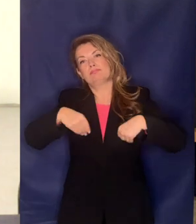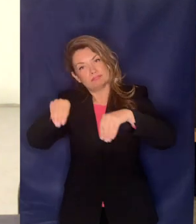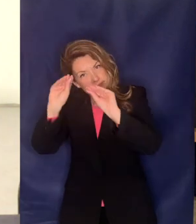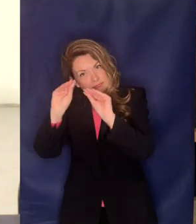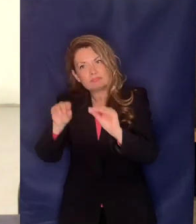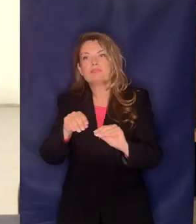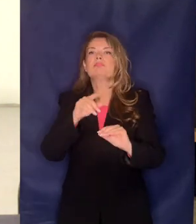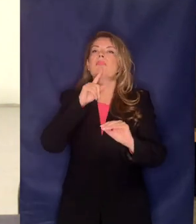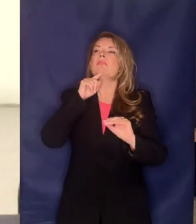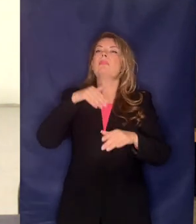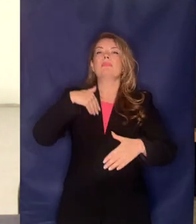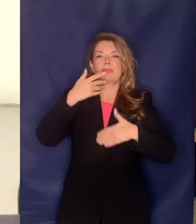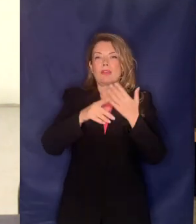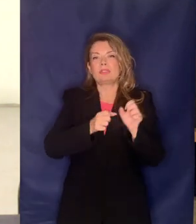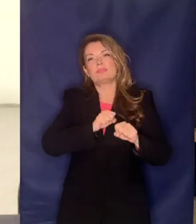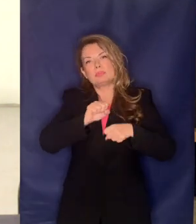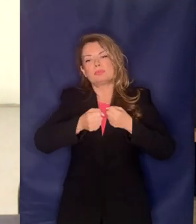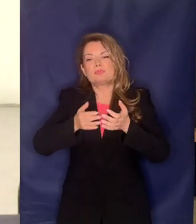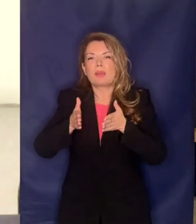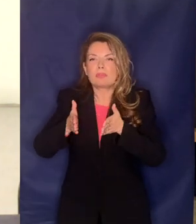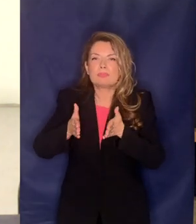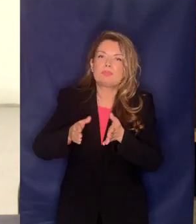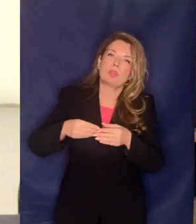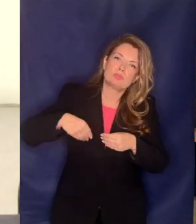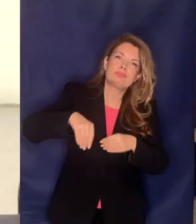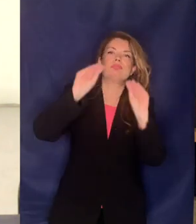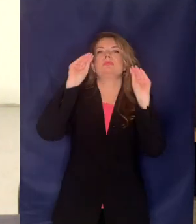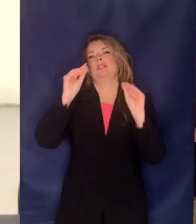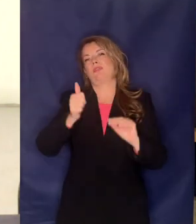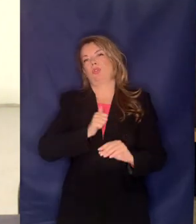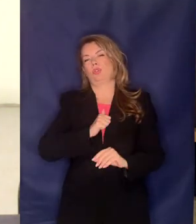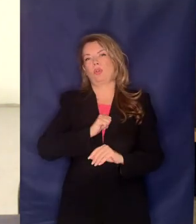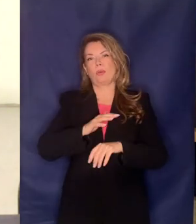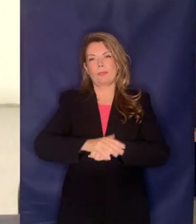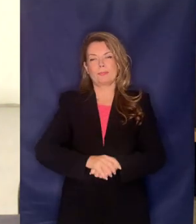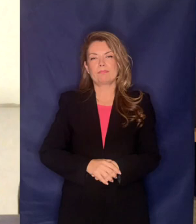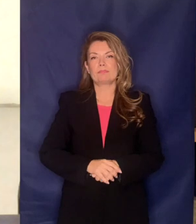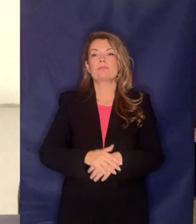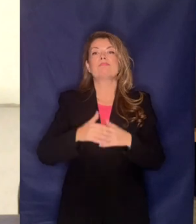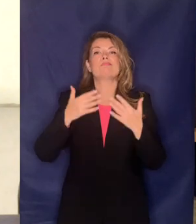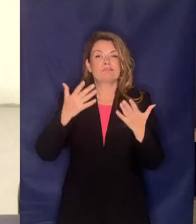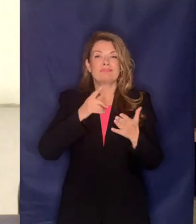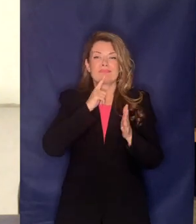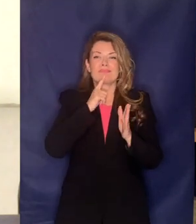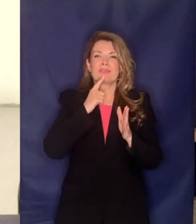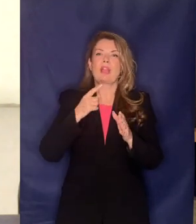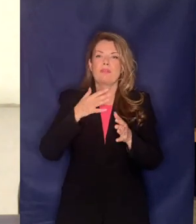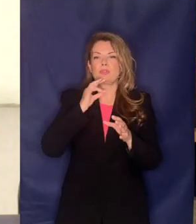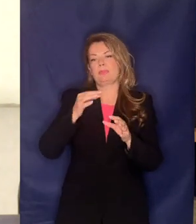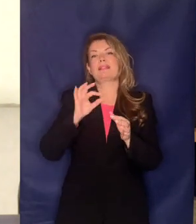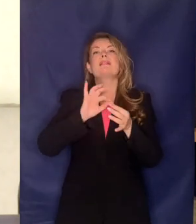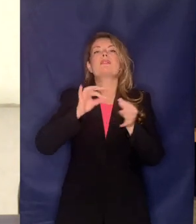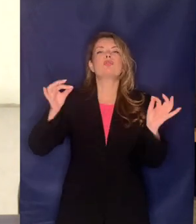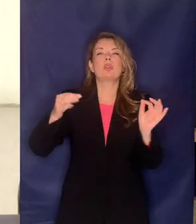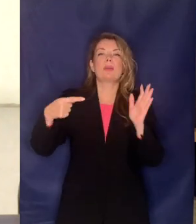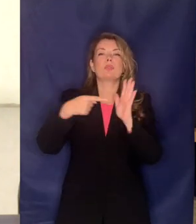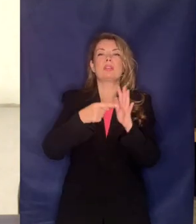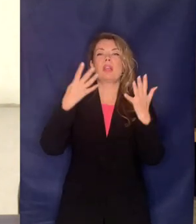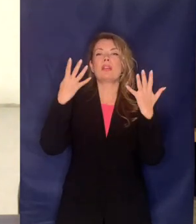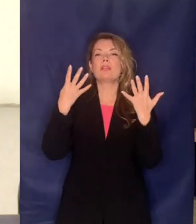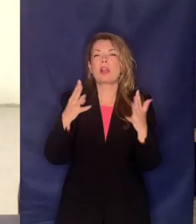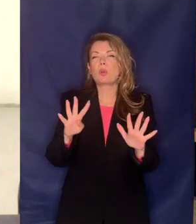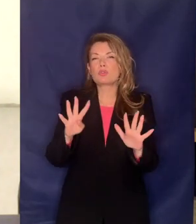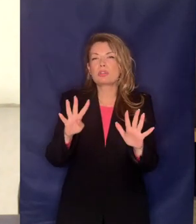επικυρώθηκε η προσπάθεια προς αυτήν κατεύθυνση αυτό είναι το χρονικό της ΕΙΔΑΠ από το 1980